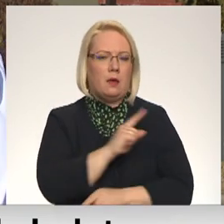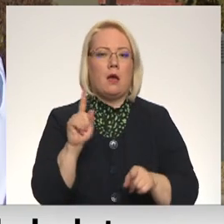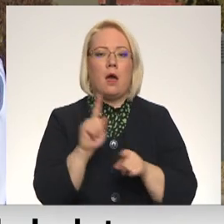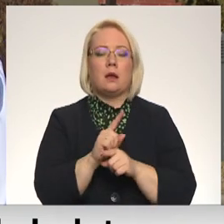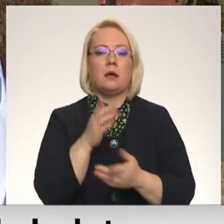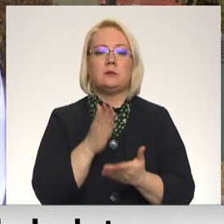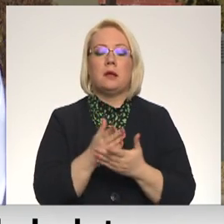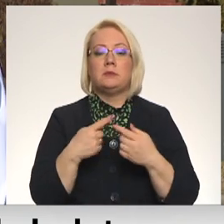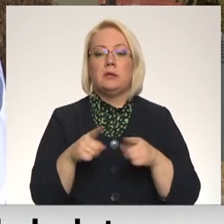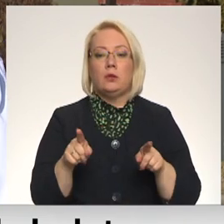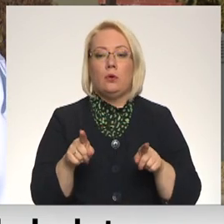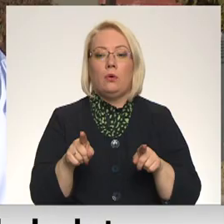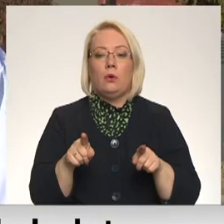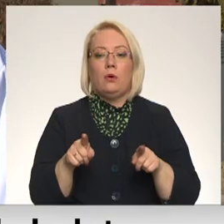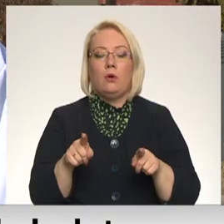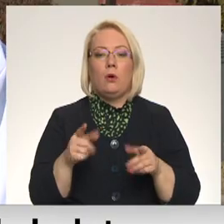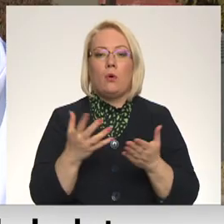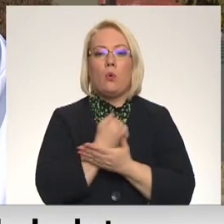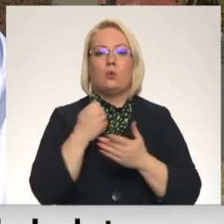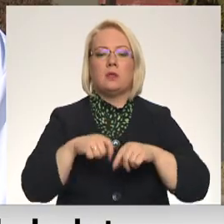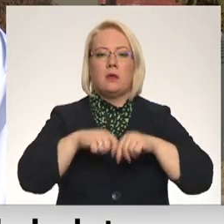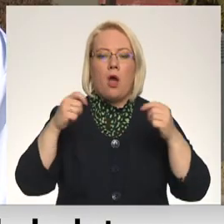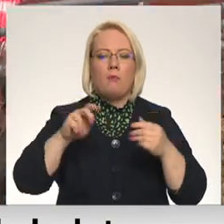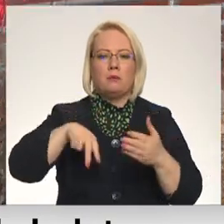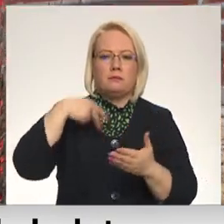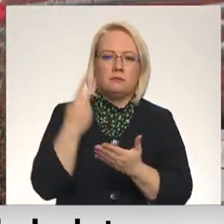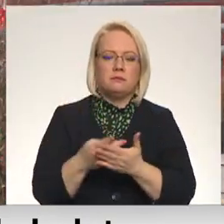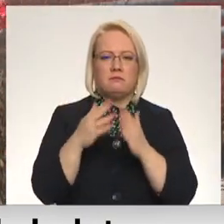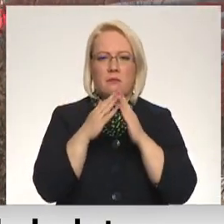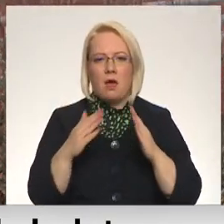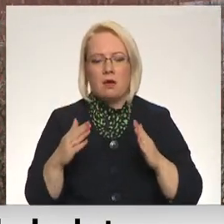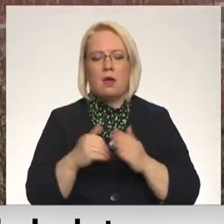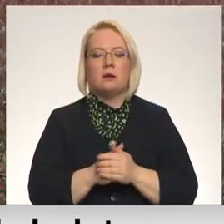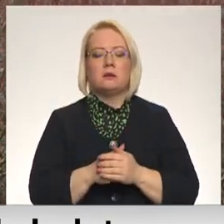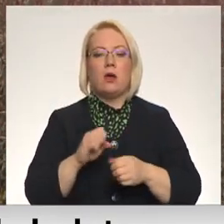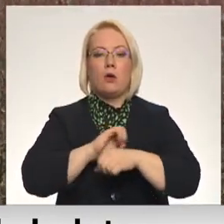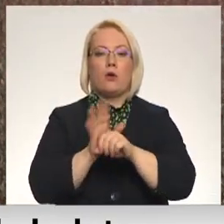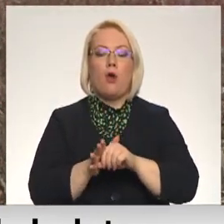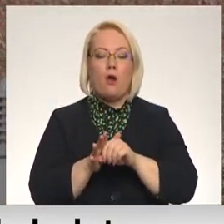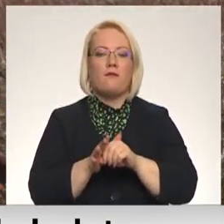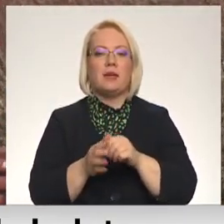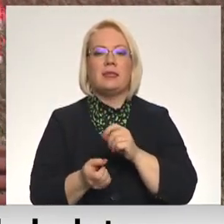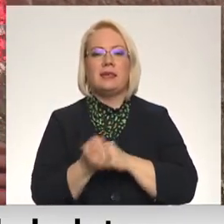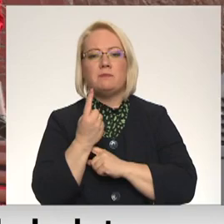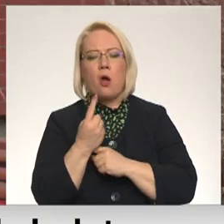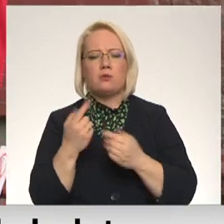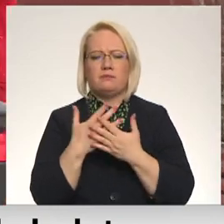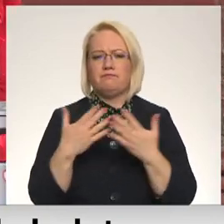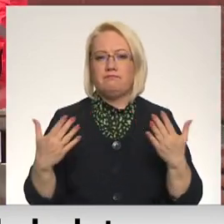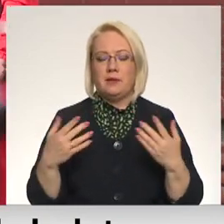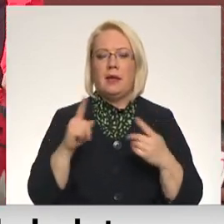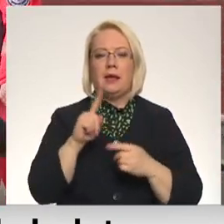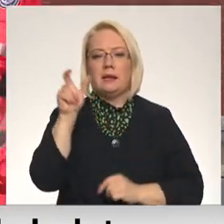citu gūst traumas, krītot piemēram mājās. Covid klīniskās izpausmes ir dažādi. Sieved